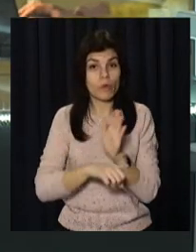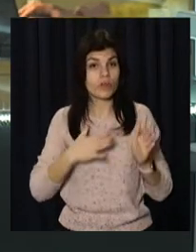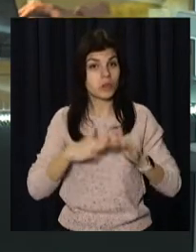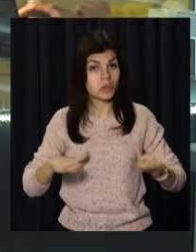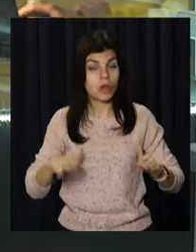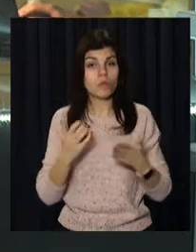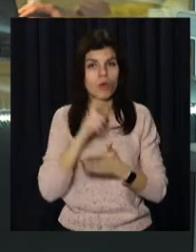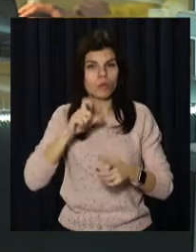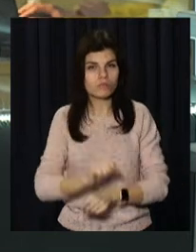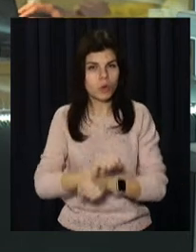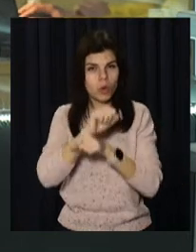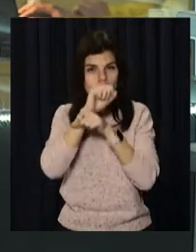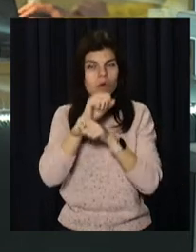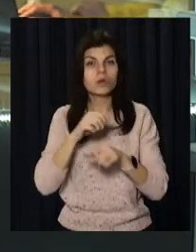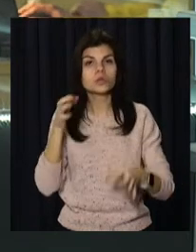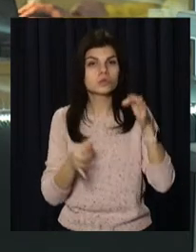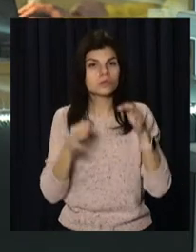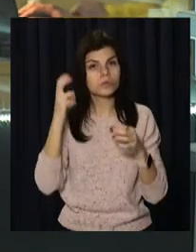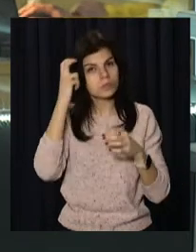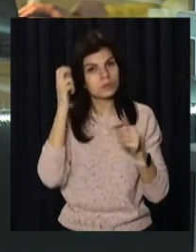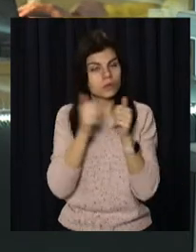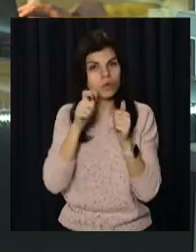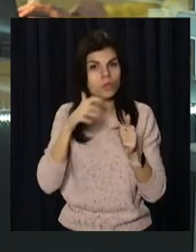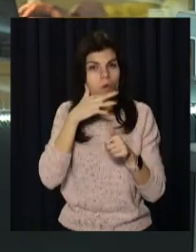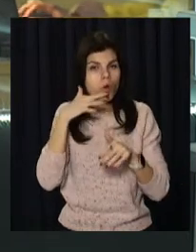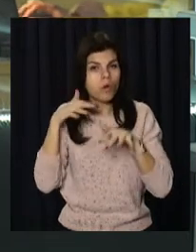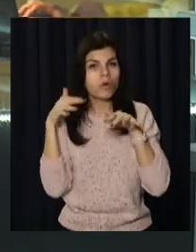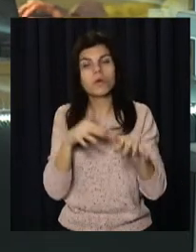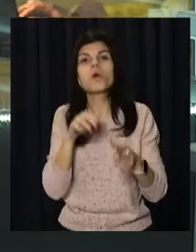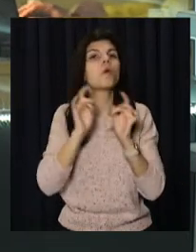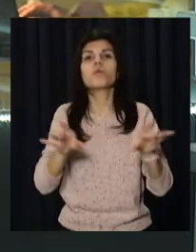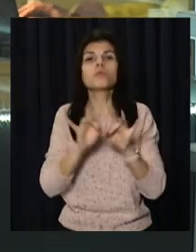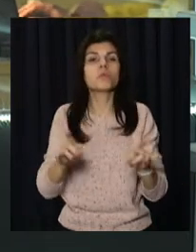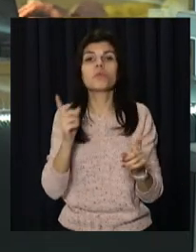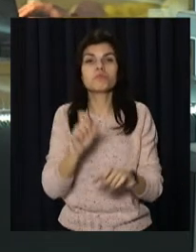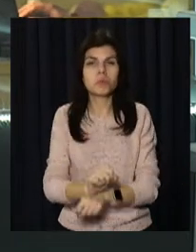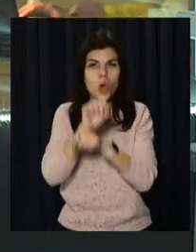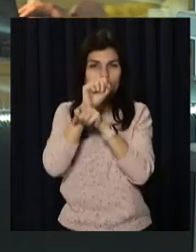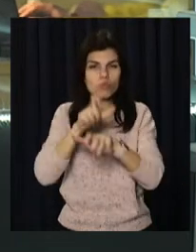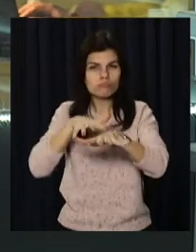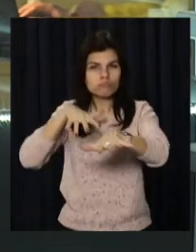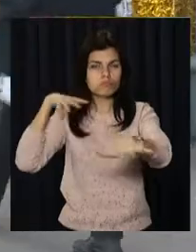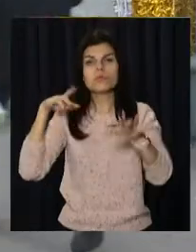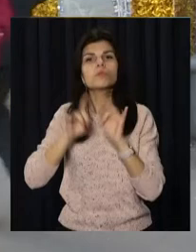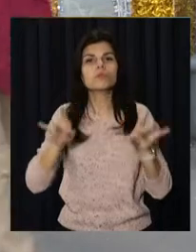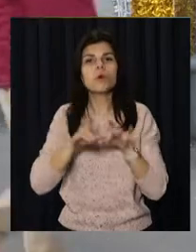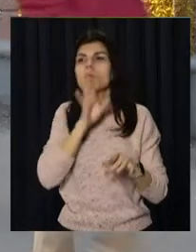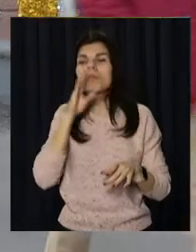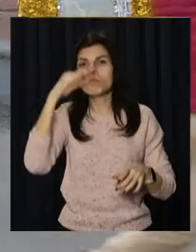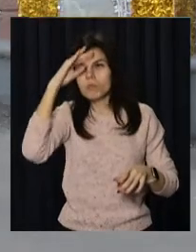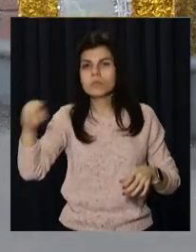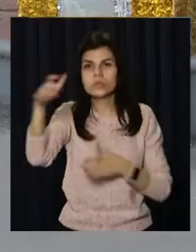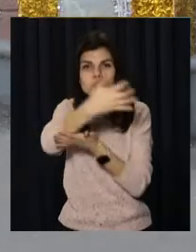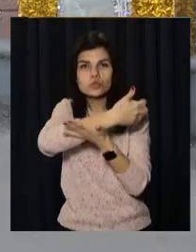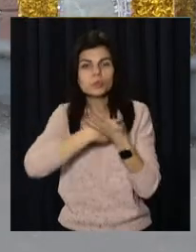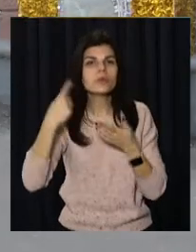мітингували під Господарським апеляційним судом у Дніпрі зо два десятки людей. За їх словами, вийшли на акцію, аби розповісти зібрані